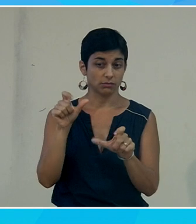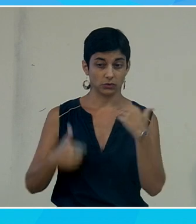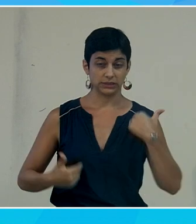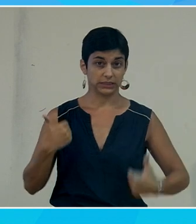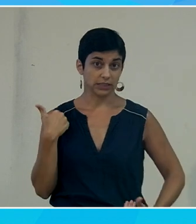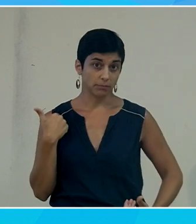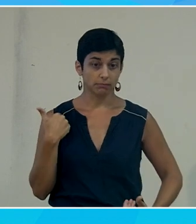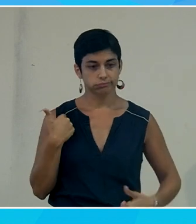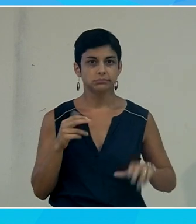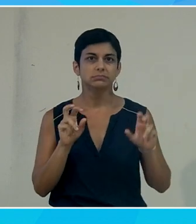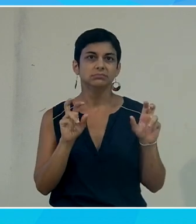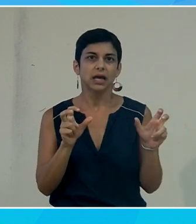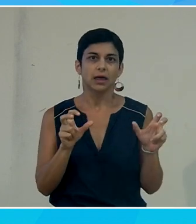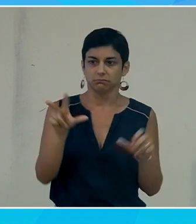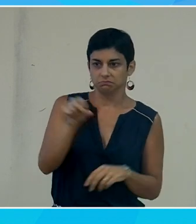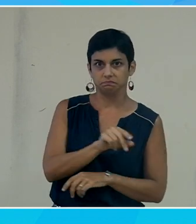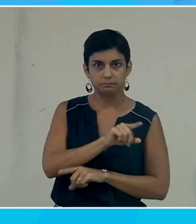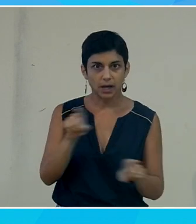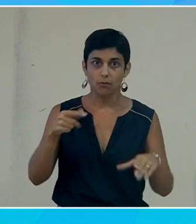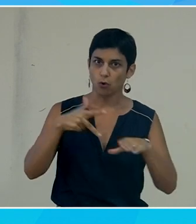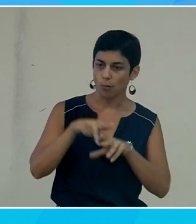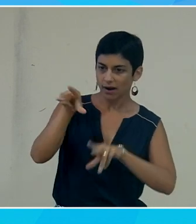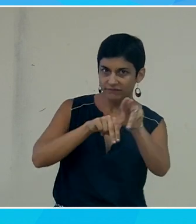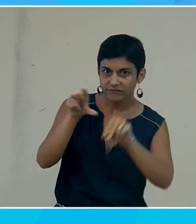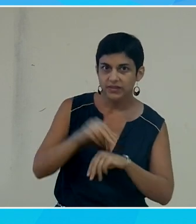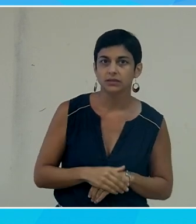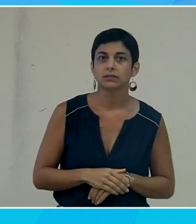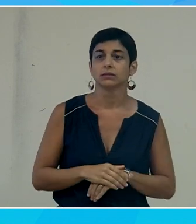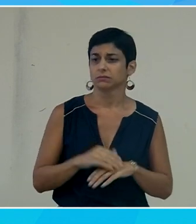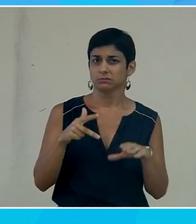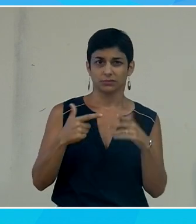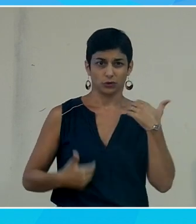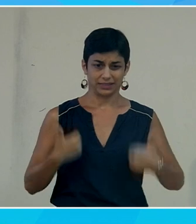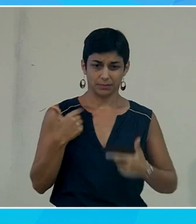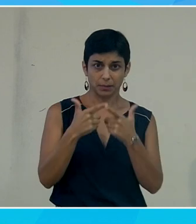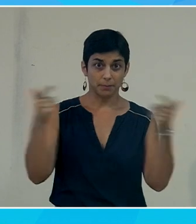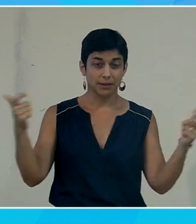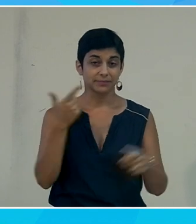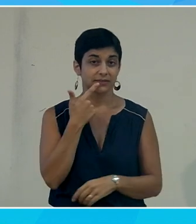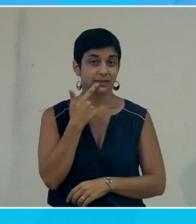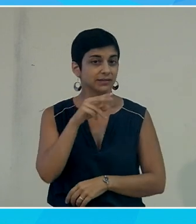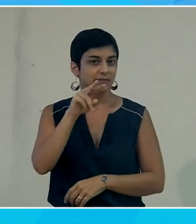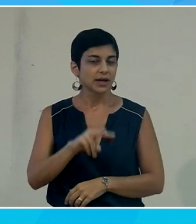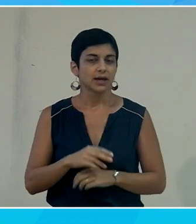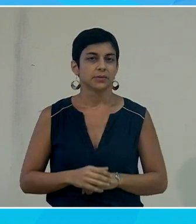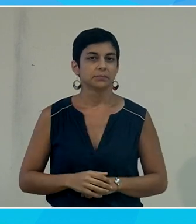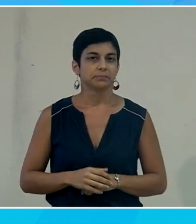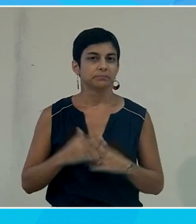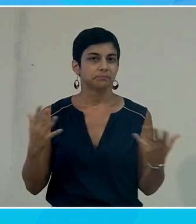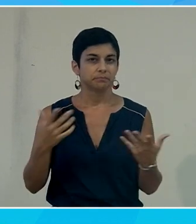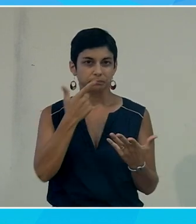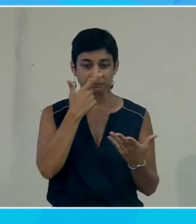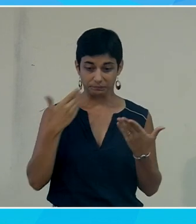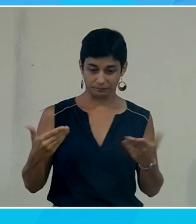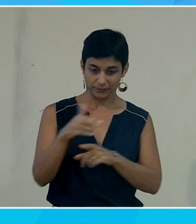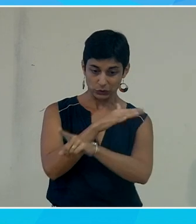chaînes de télé, mais on commence à voir des gens en photovolant, commence à voir des gens non voyants, on commence à voir... Donc, en fait, il y même un changement qui se perçoit